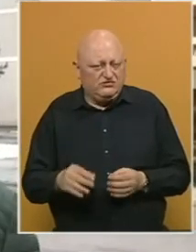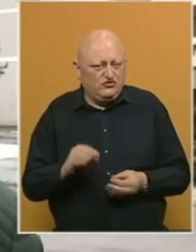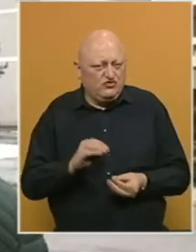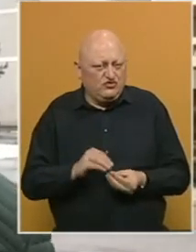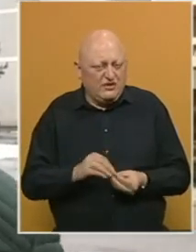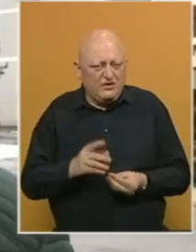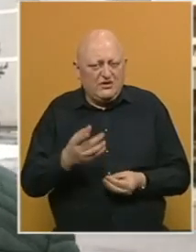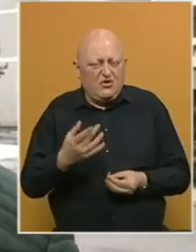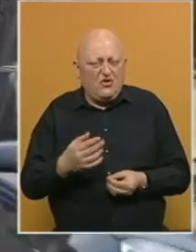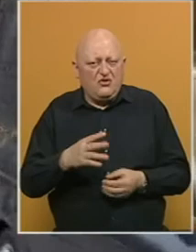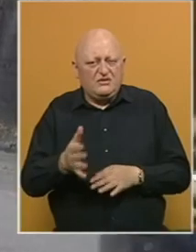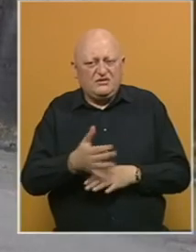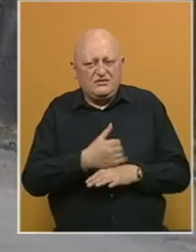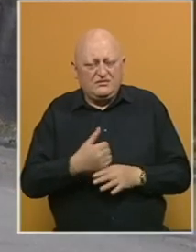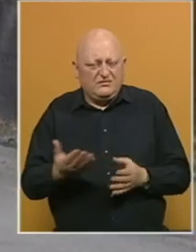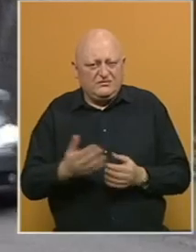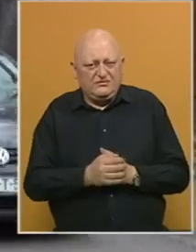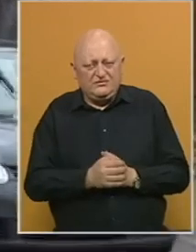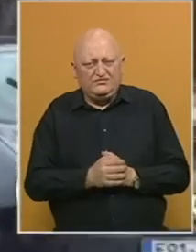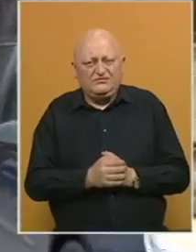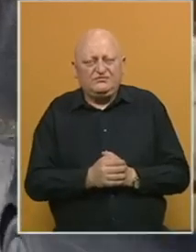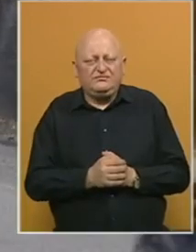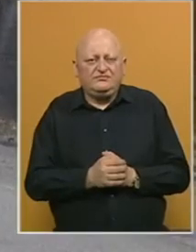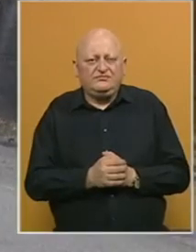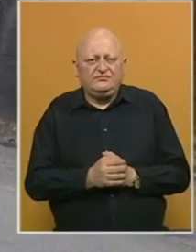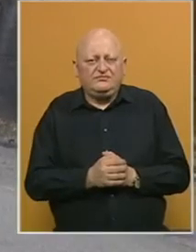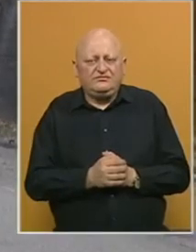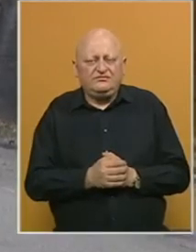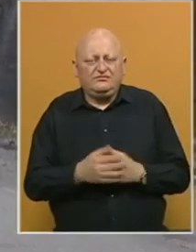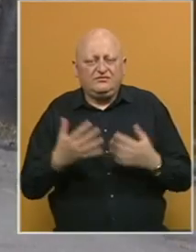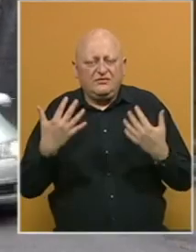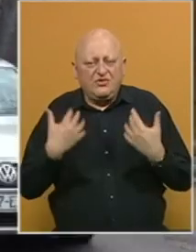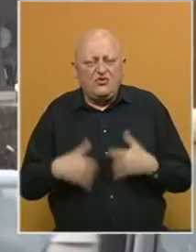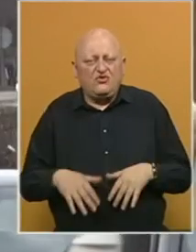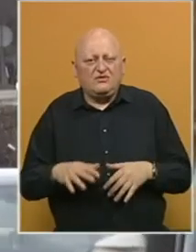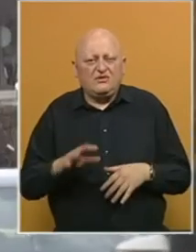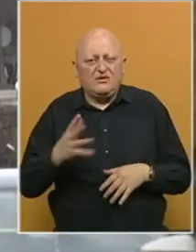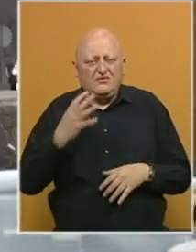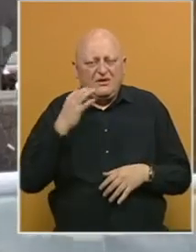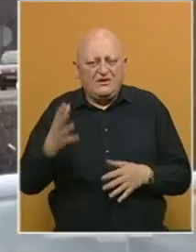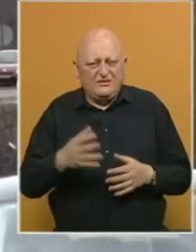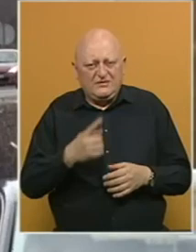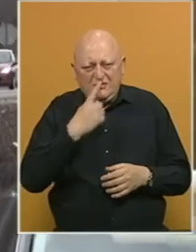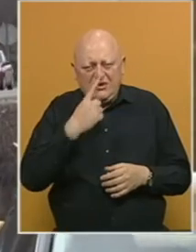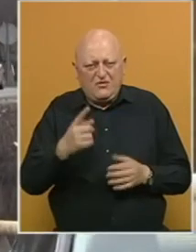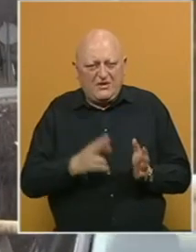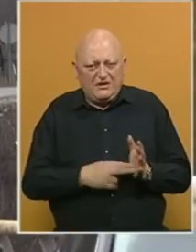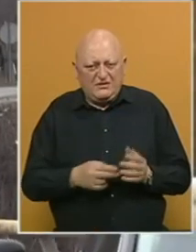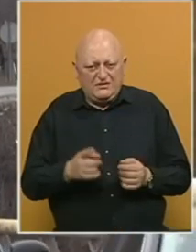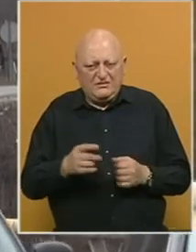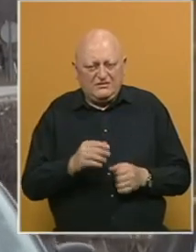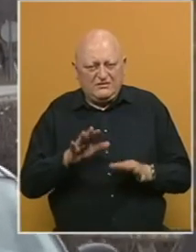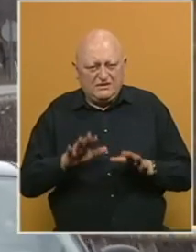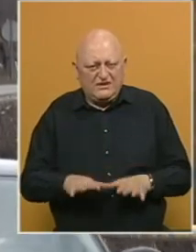Znate koliko to se zaradi, taj milijon. Gubit će se za 15 dana taj milijon u tih